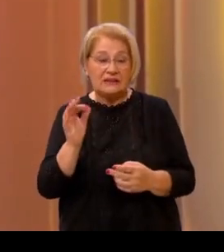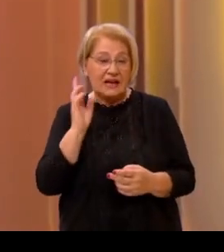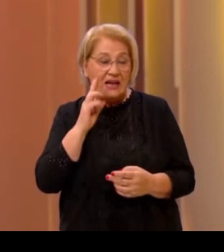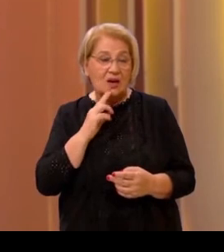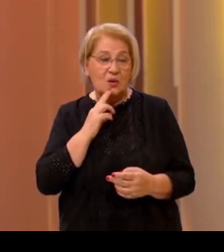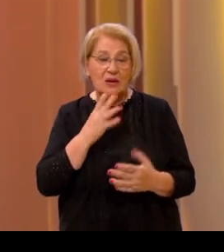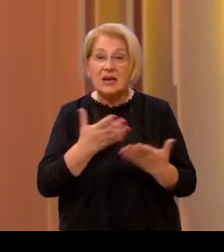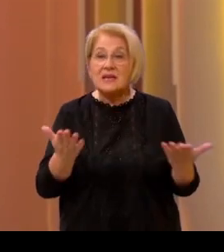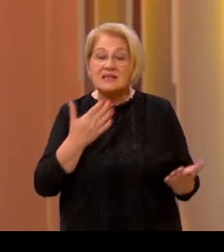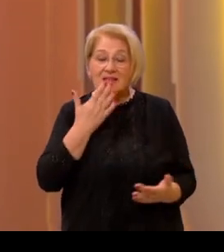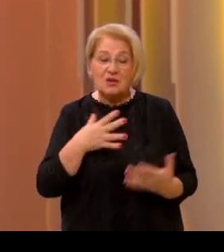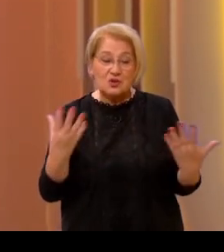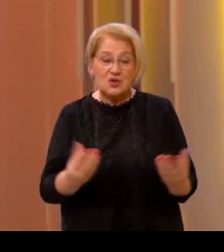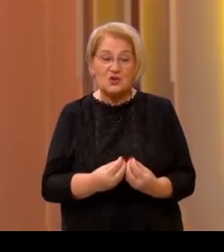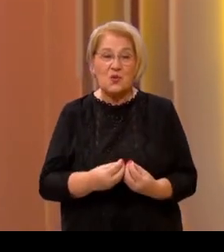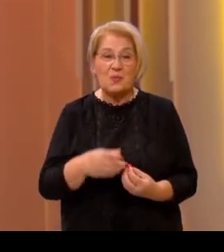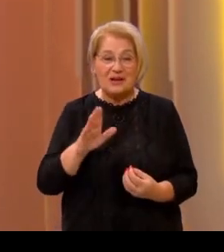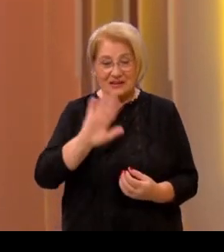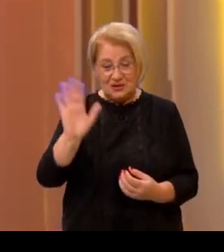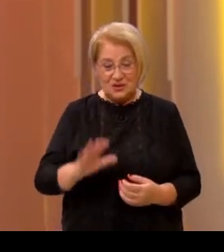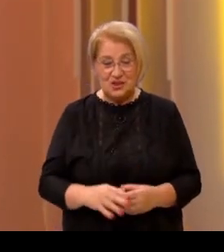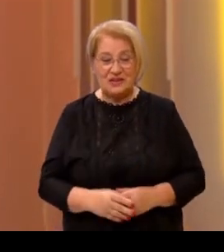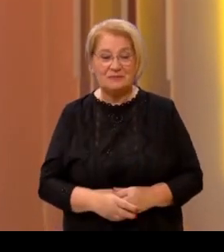bili s nama. Budite i ponovno za tjedan dana. Lijep pozdrav!